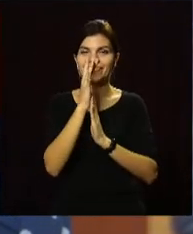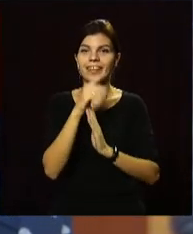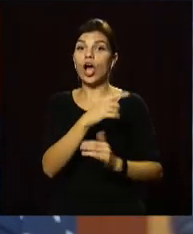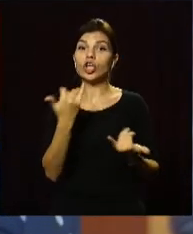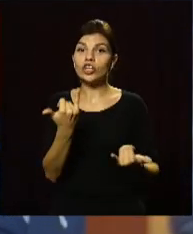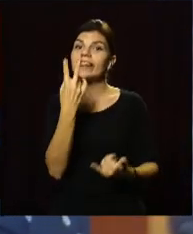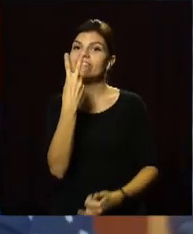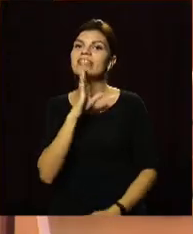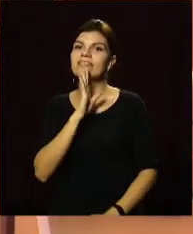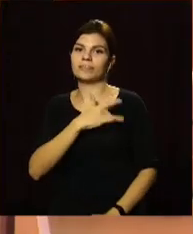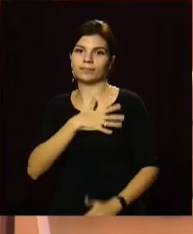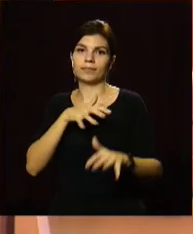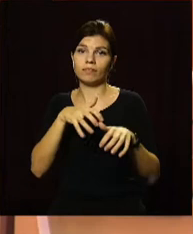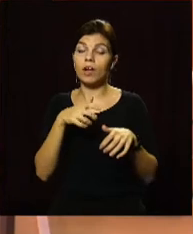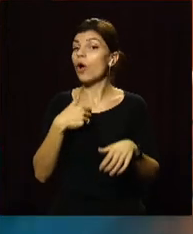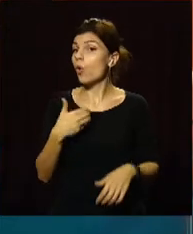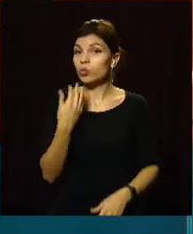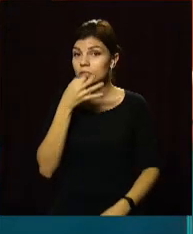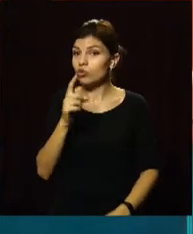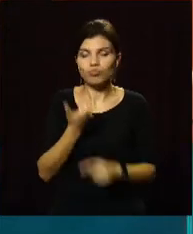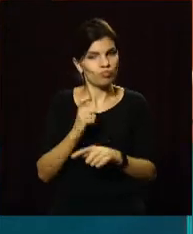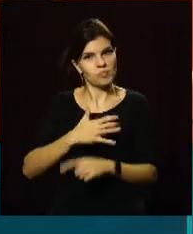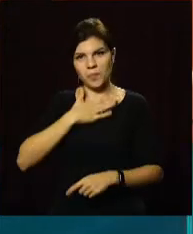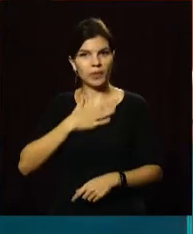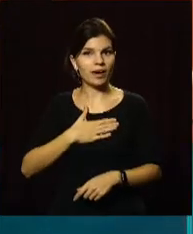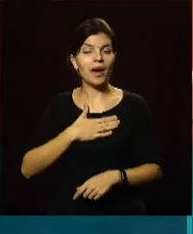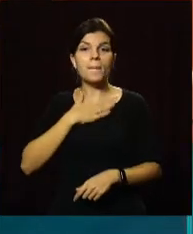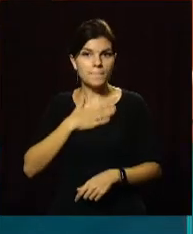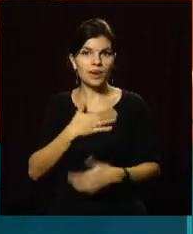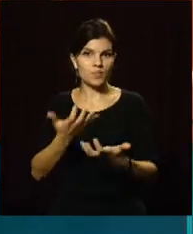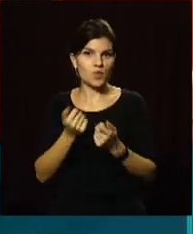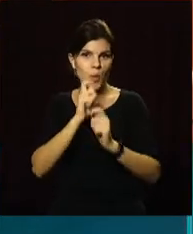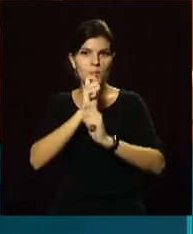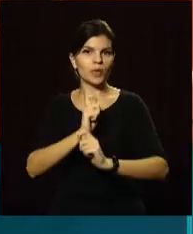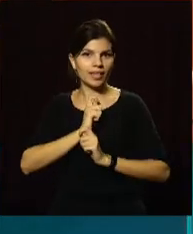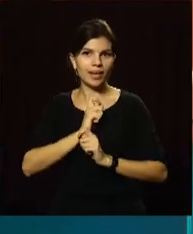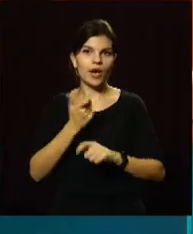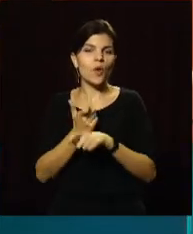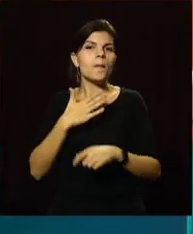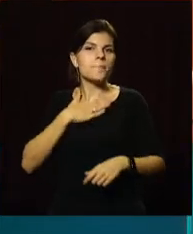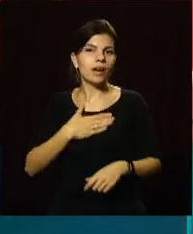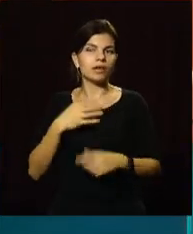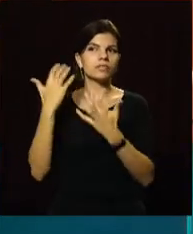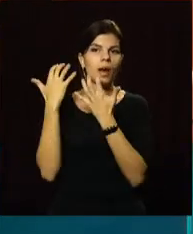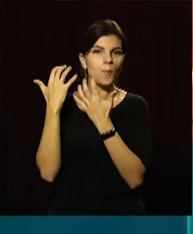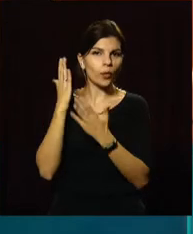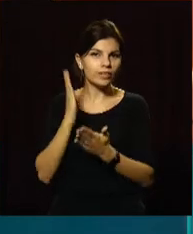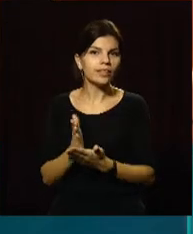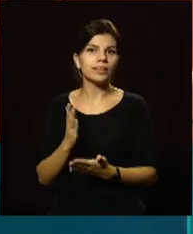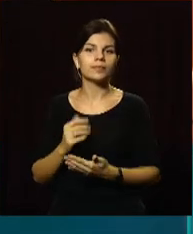особливих дівчаток. Хочеться сказати, що було дуже приємно. Приємно отримати подарунки, приємно відчувати про себе заботу.